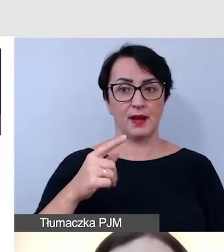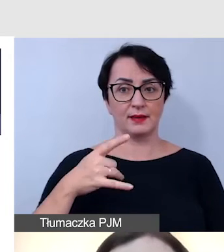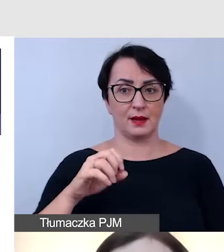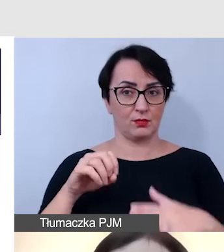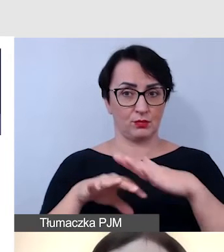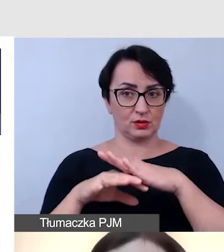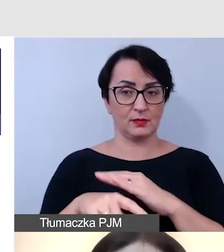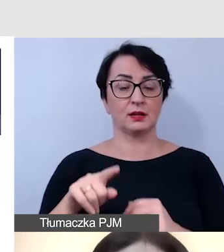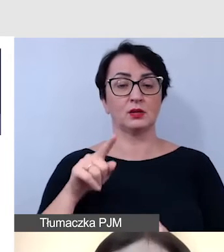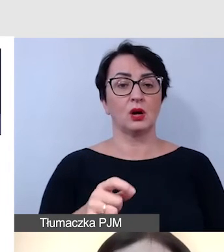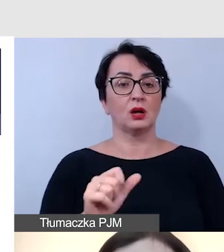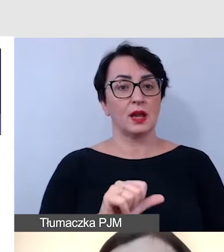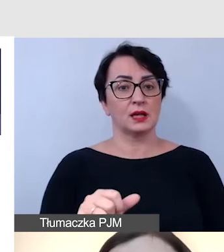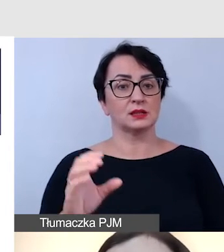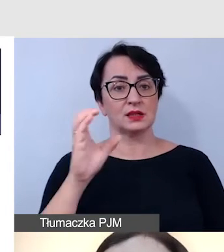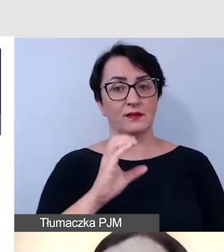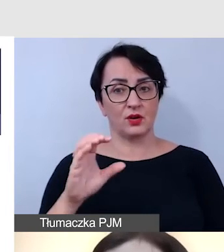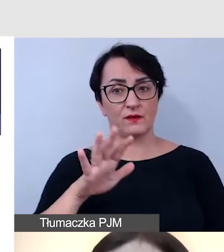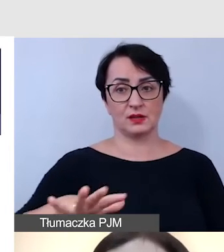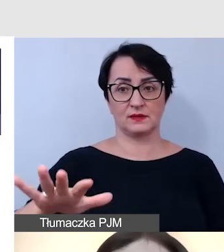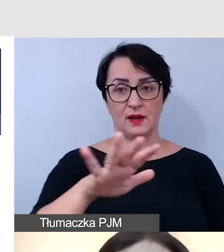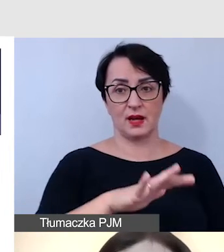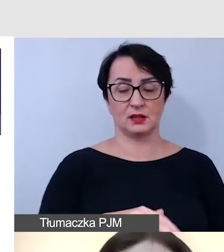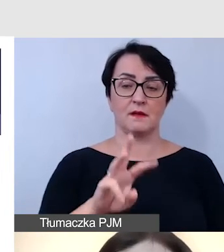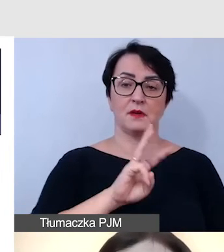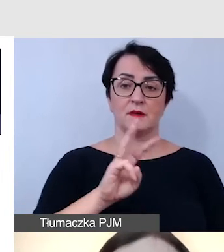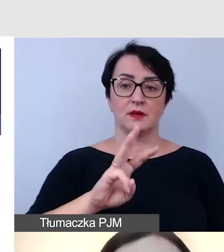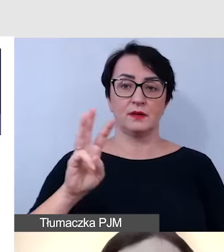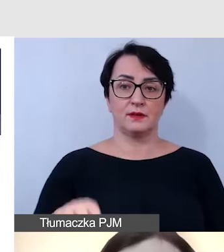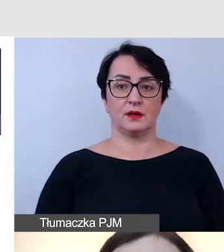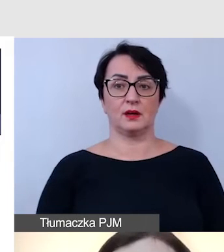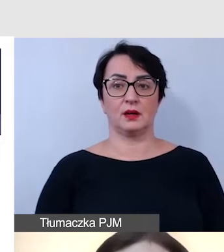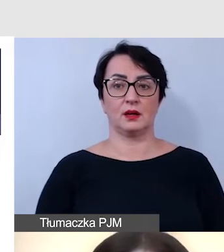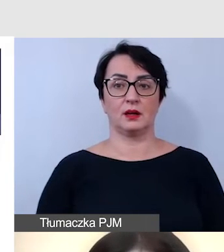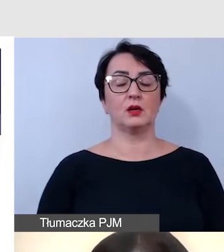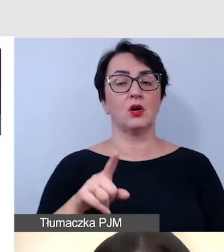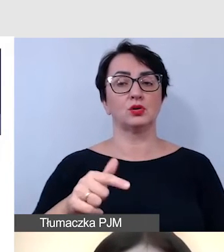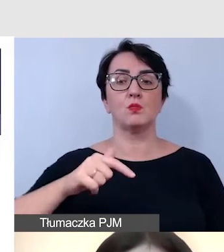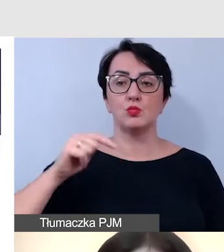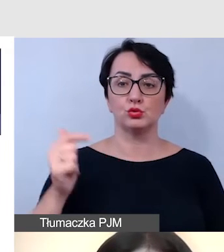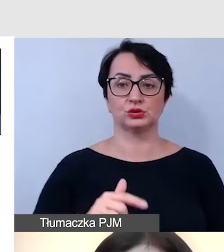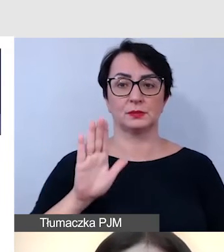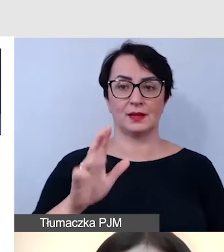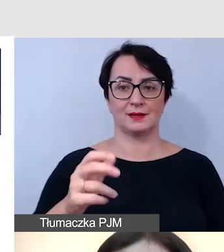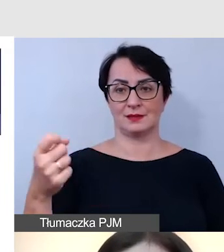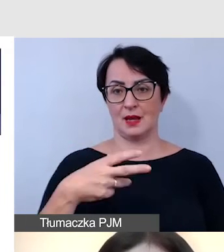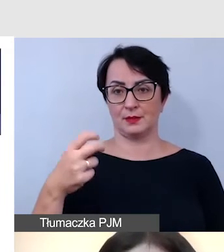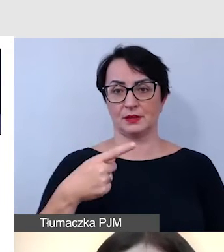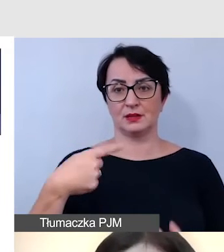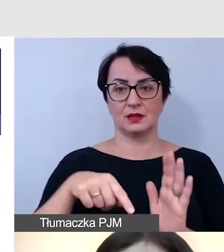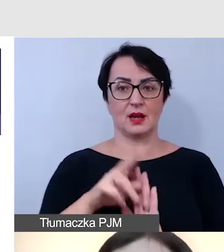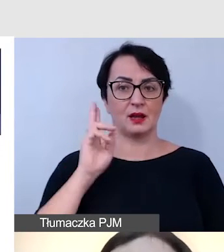w sferze cyfrowej, na stronie internetowej. One muszą już mieć napisy dla